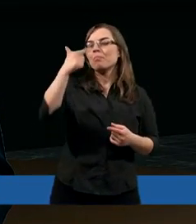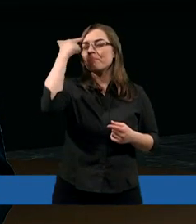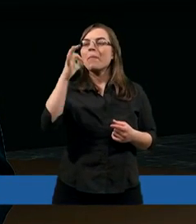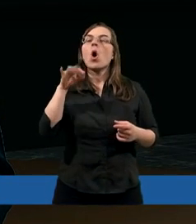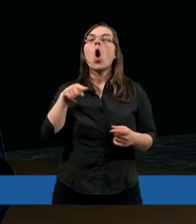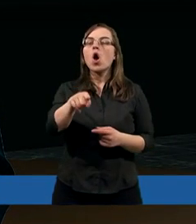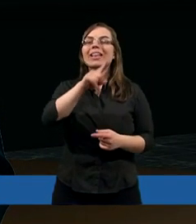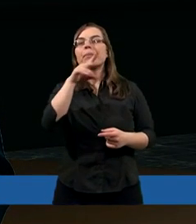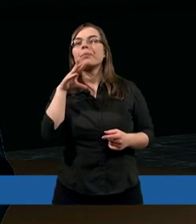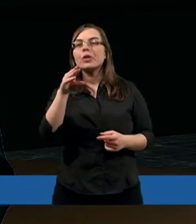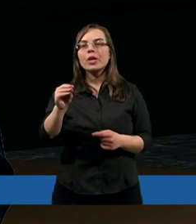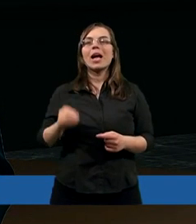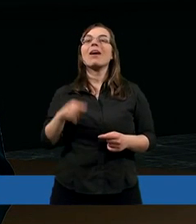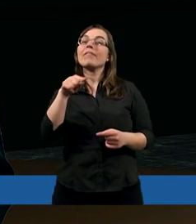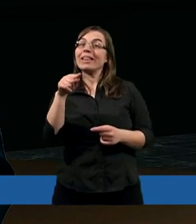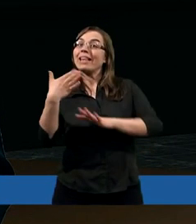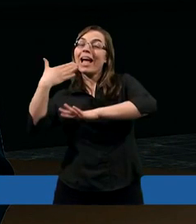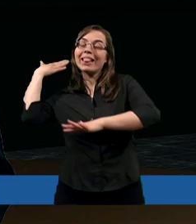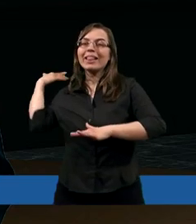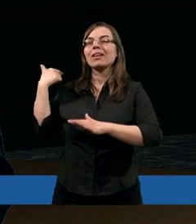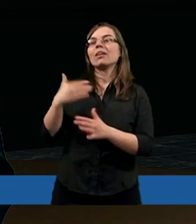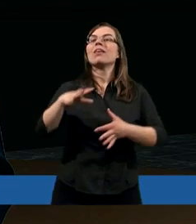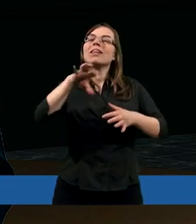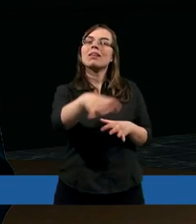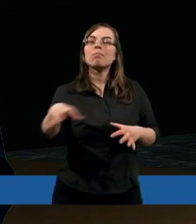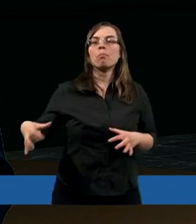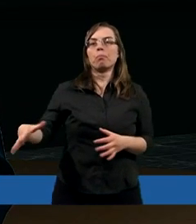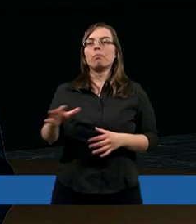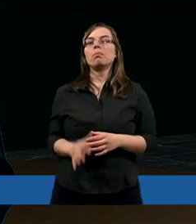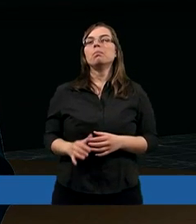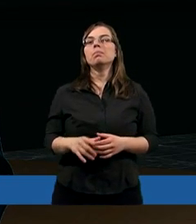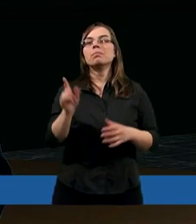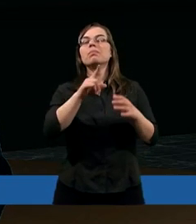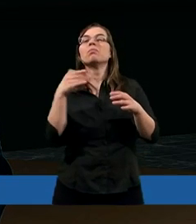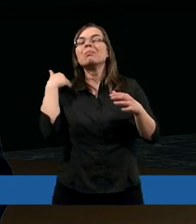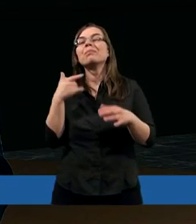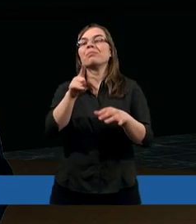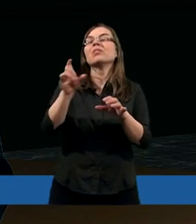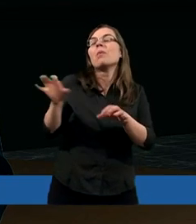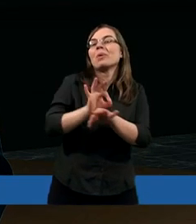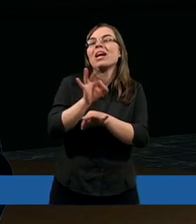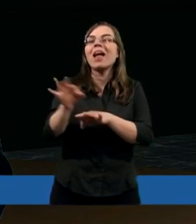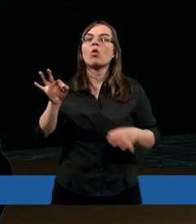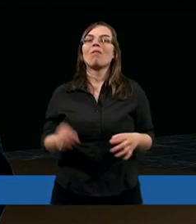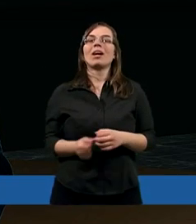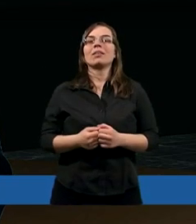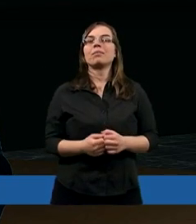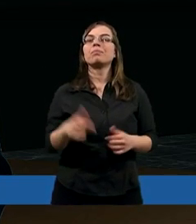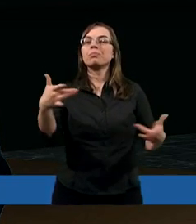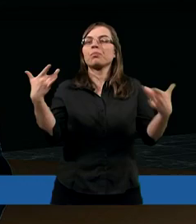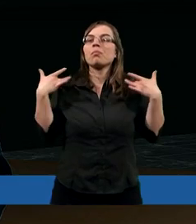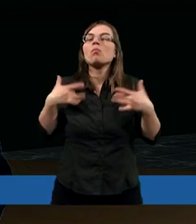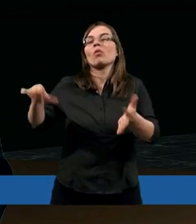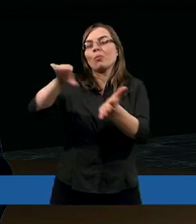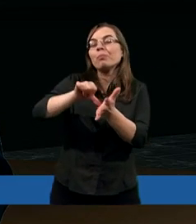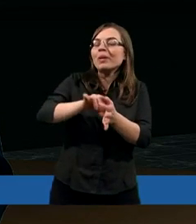o tym, że wtedy te zbory żyły wśród prześladowań. A jeśli żyły